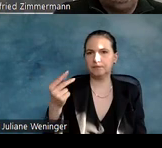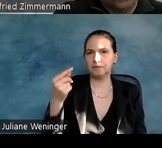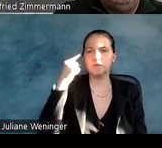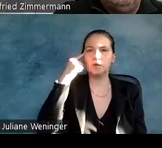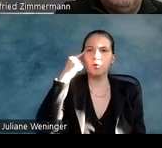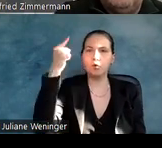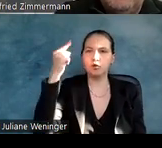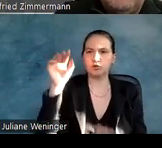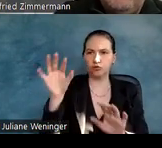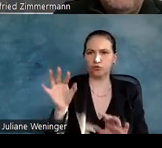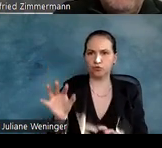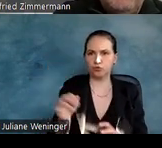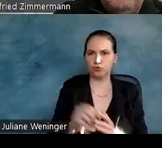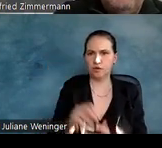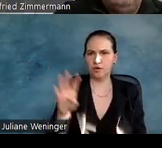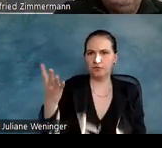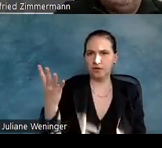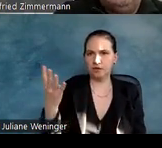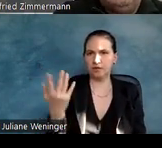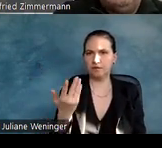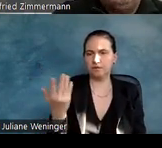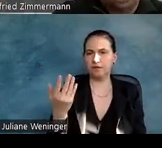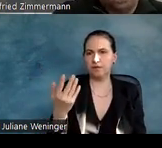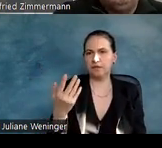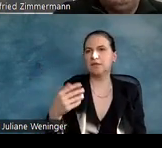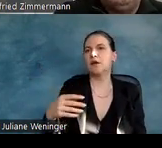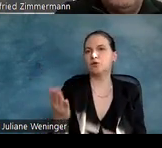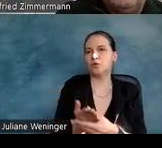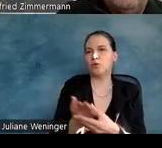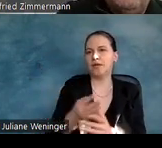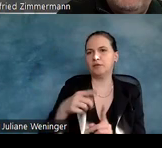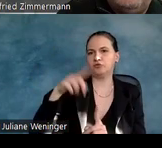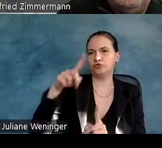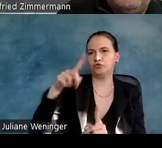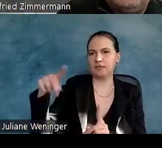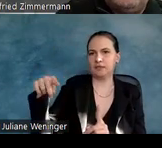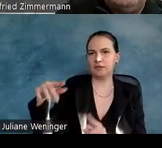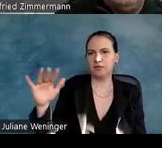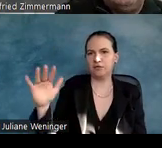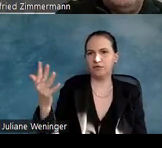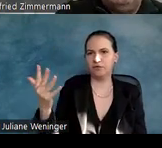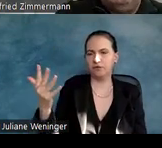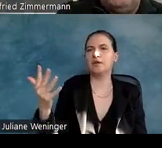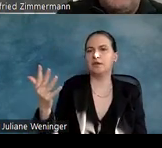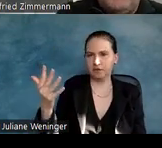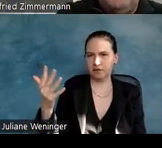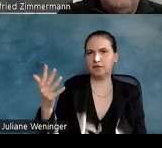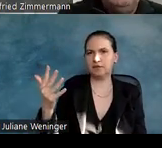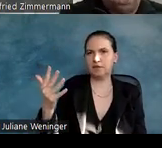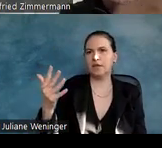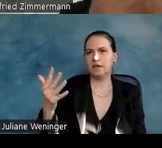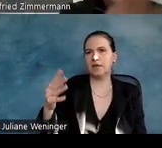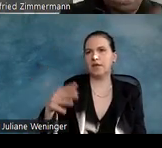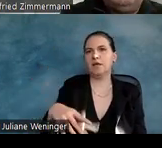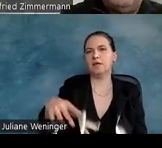Struktur und das vierte eine Dokumenten Statistik und das fünfte ist diese Screenreader Vorschau.